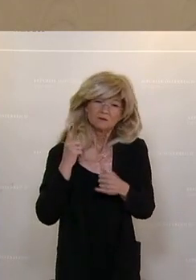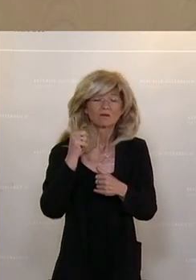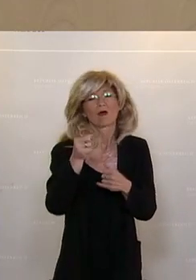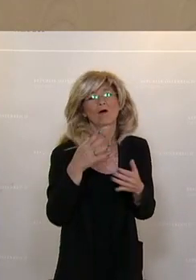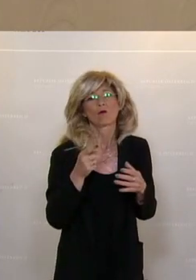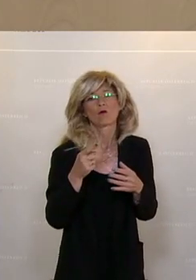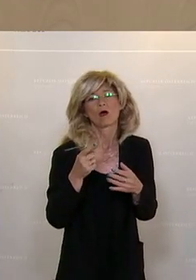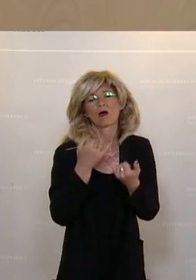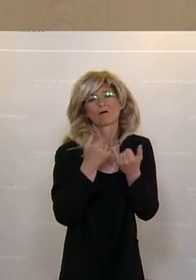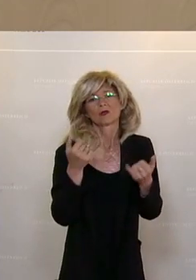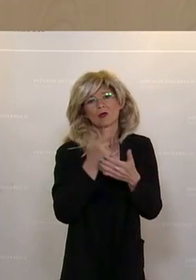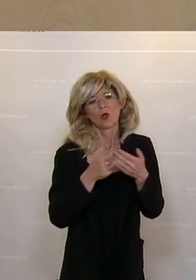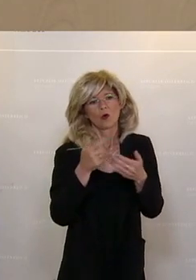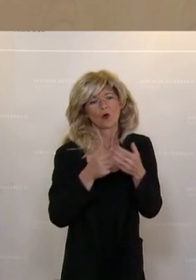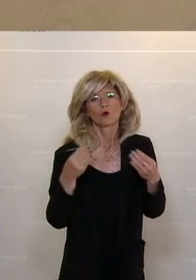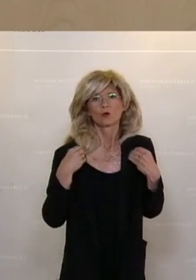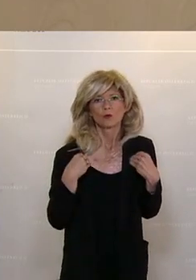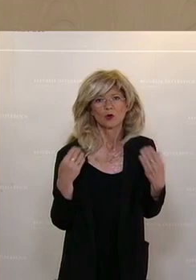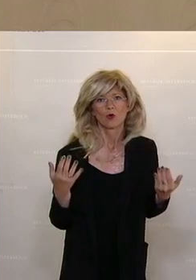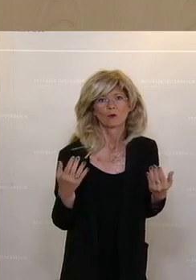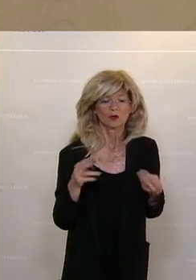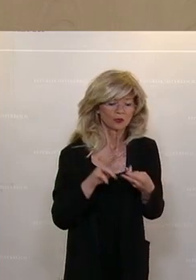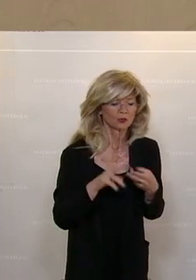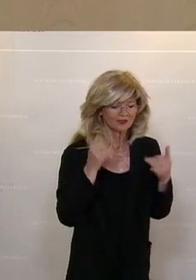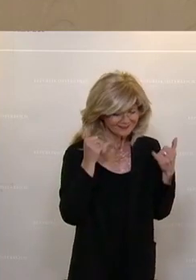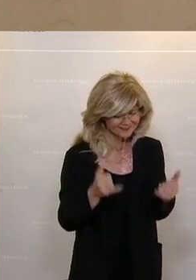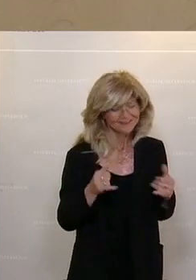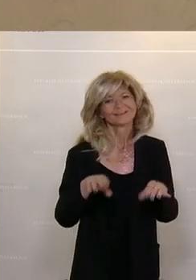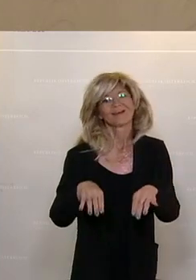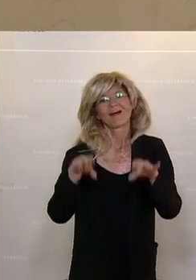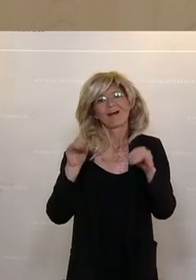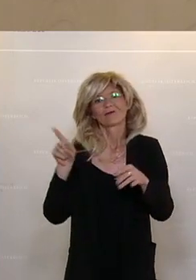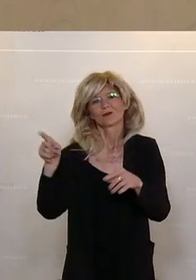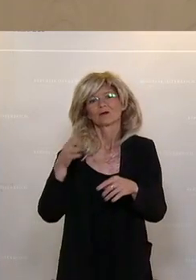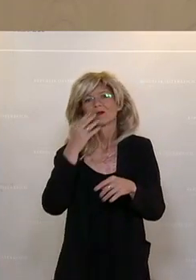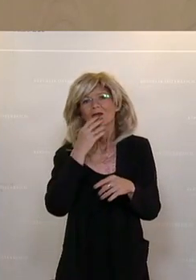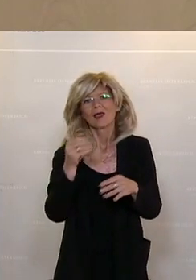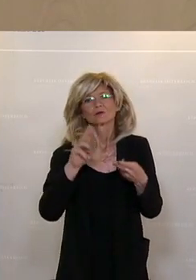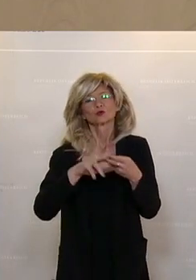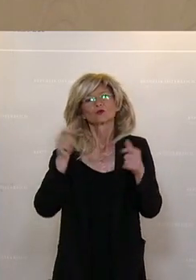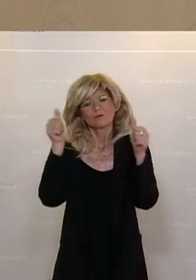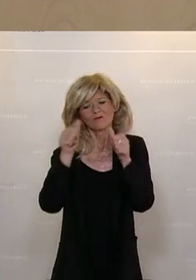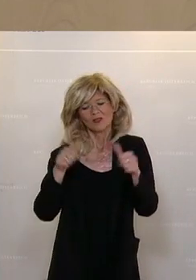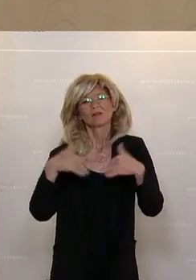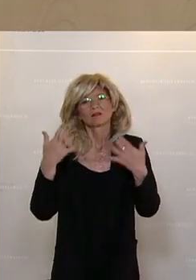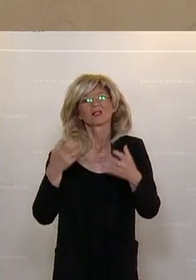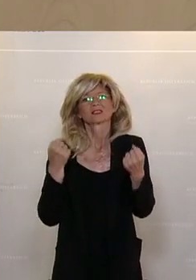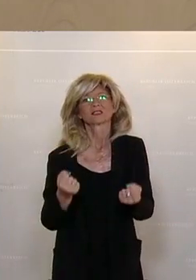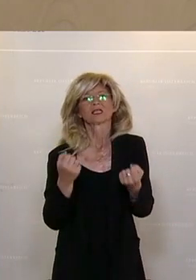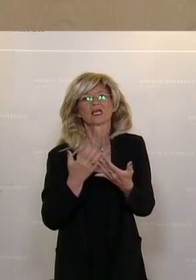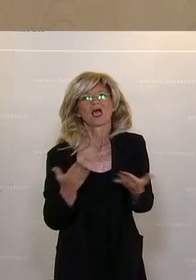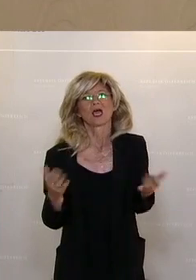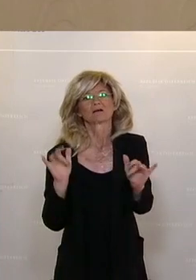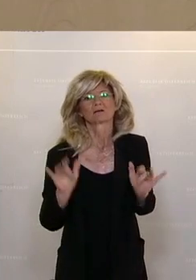dass jetzt mit einer Personal- und Kapazitätsplanung begonnen wird, die uns dann im Herbst und im Winter die entsprechende Sicherheit gibt. Und setzen Sie sich mit dem